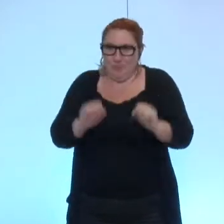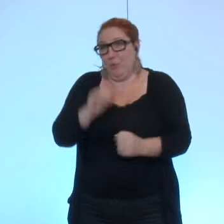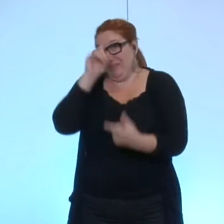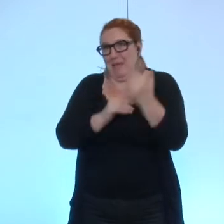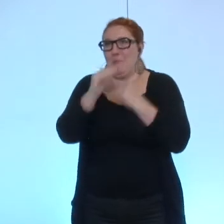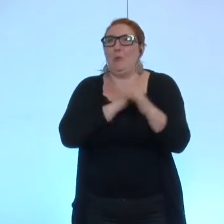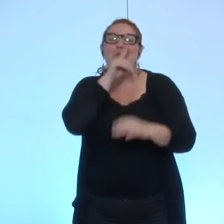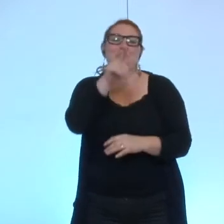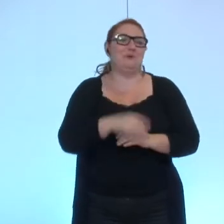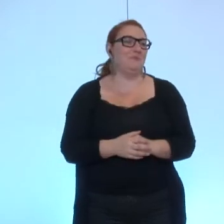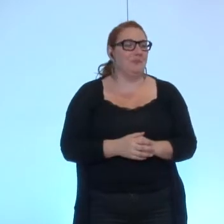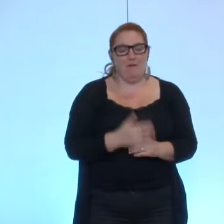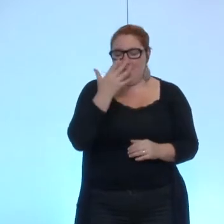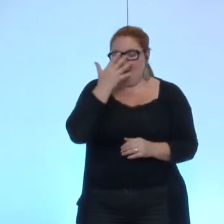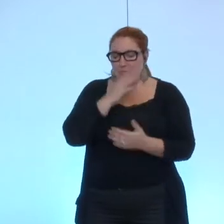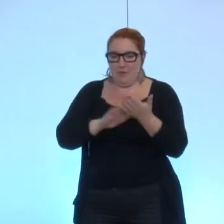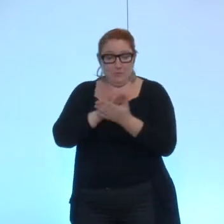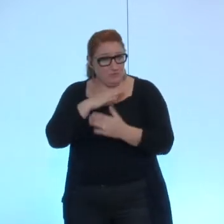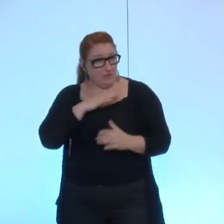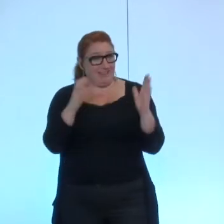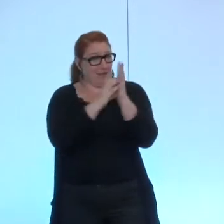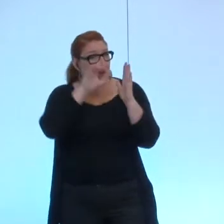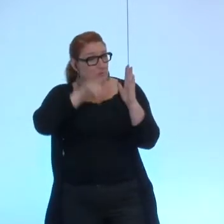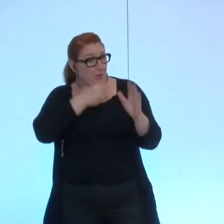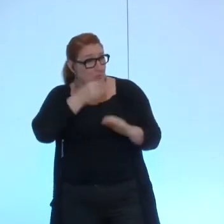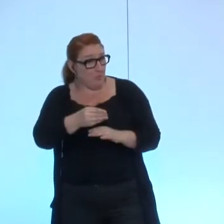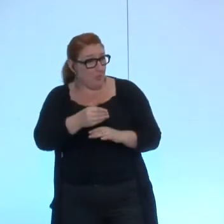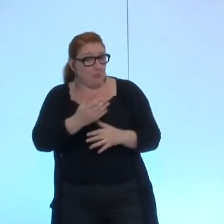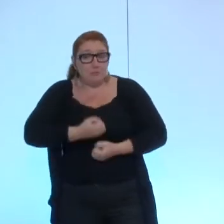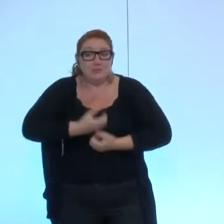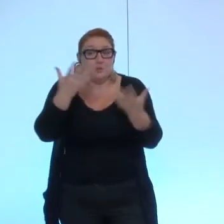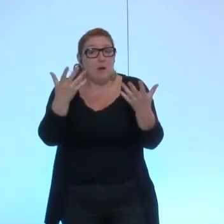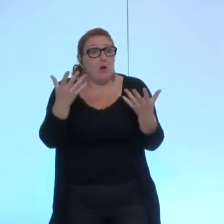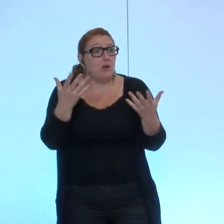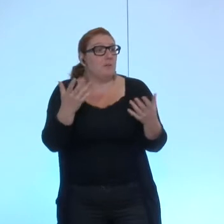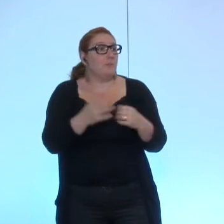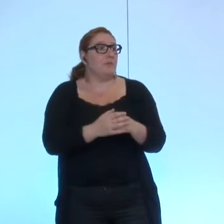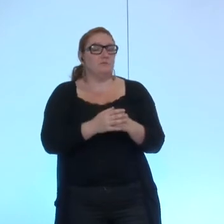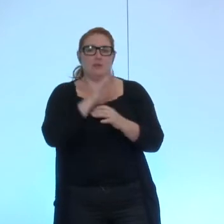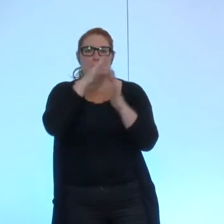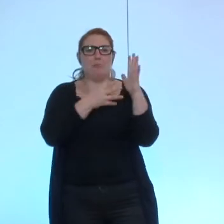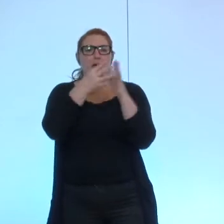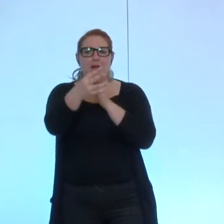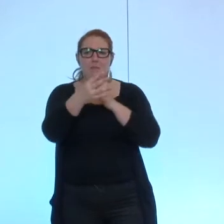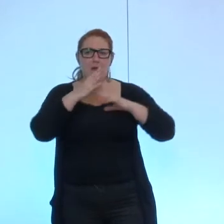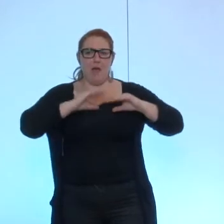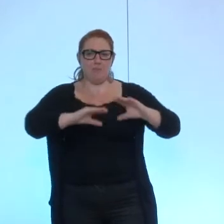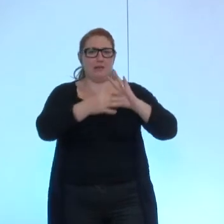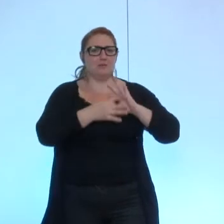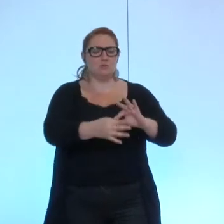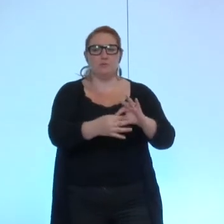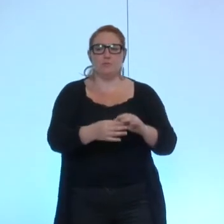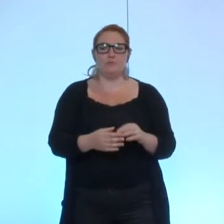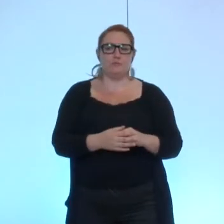j'ai confondu donc cette délibération existe des prises de parole c'est l'application du barème en fait c'est l'application du barème d'aide de la